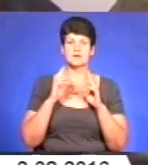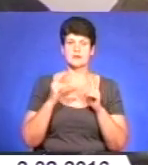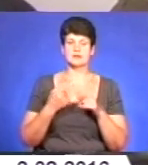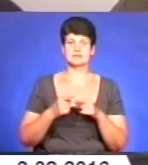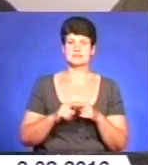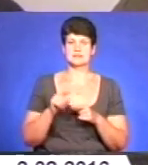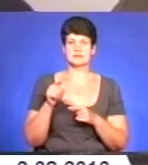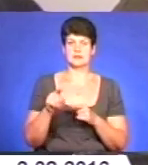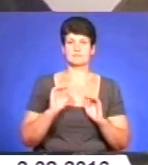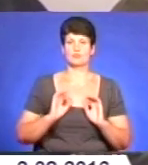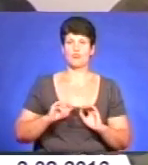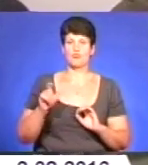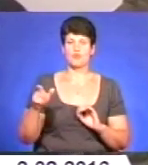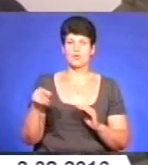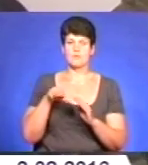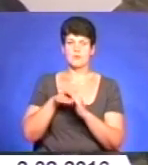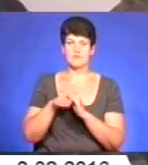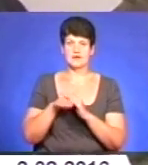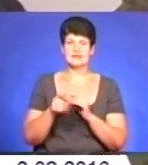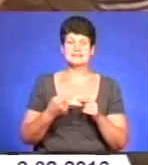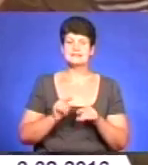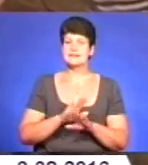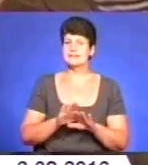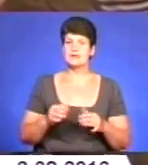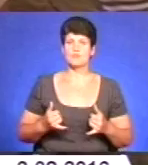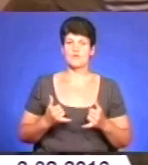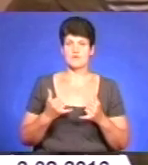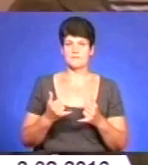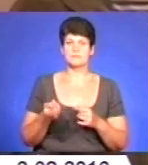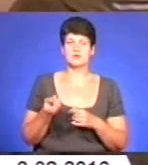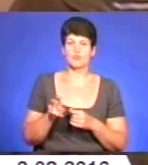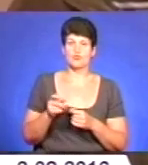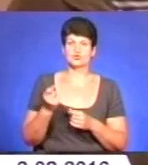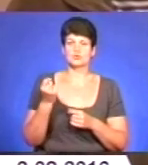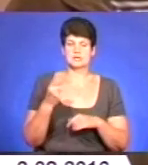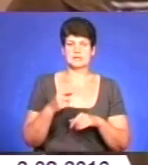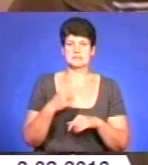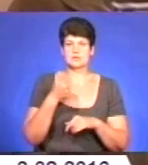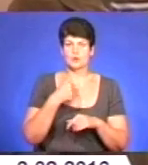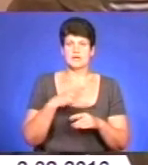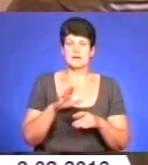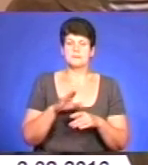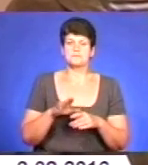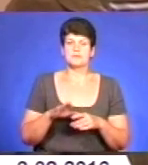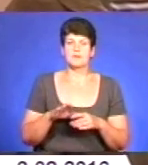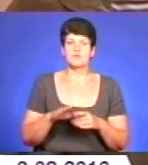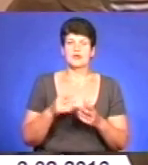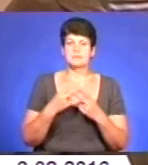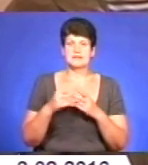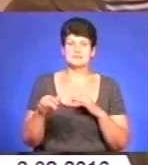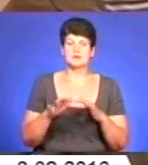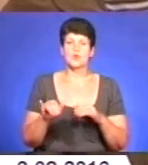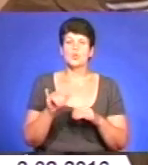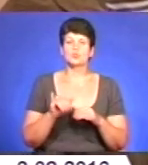перековується, що це таке? Це не повага до громадян. Хожу 11 років, я потерпіла по кримінальній справі. Я підняла питання, куди